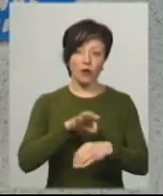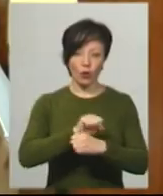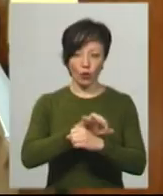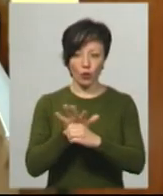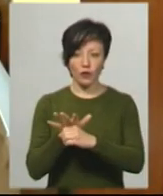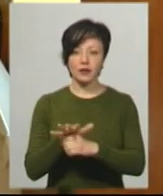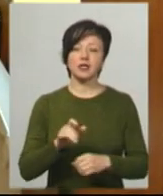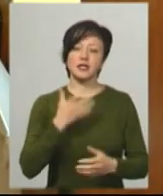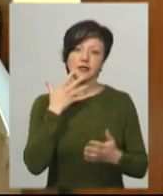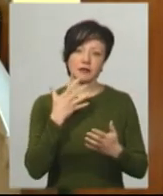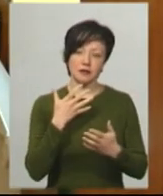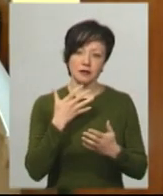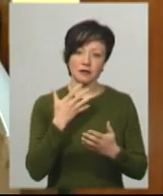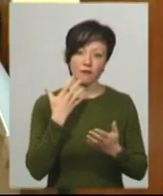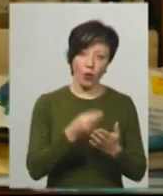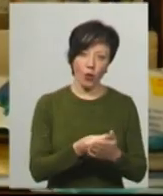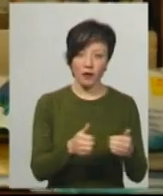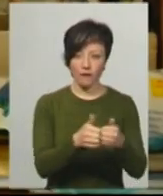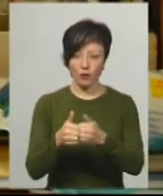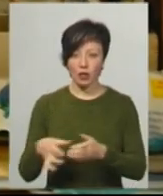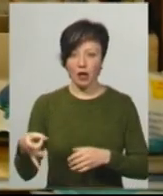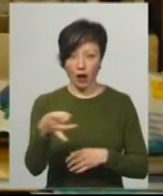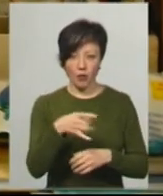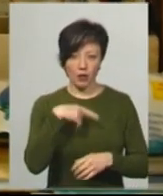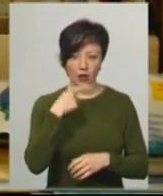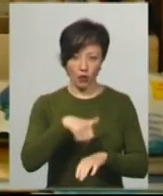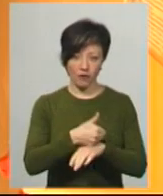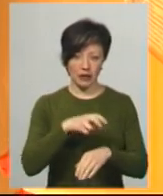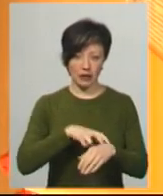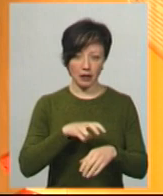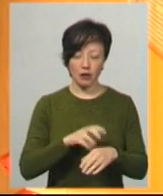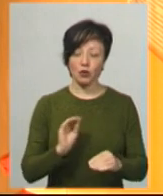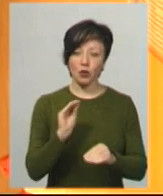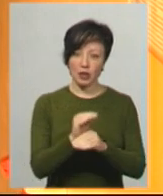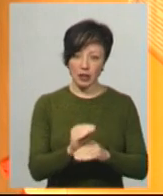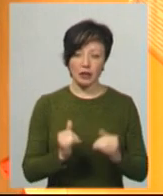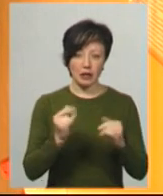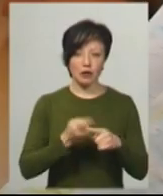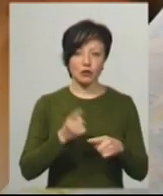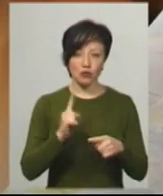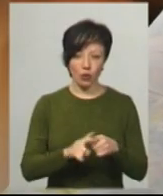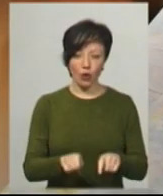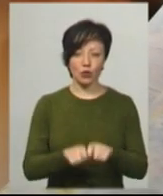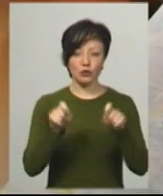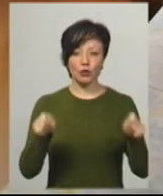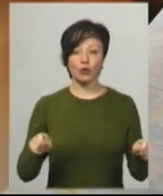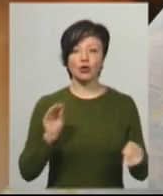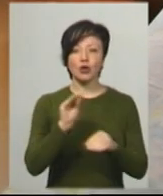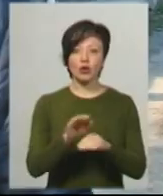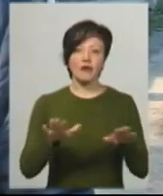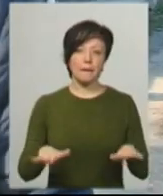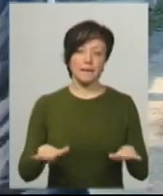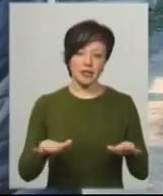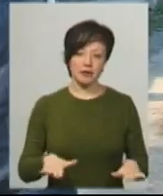коронавірус зі свого та навколишніх районів, каже головний лікар Володимир Крупко. Додає, для цього в лікарні розгорнуть додаткові